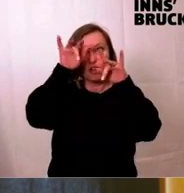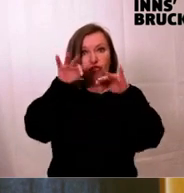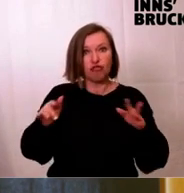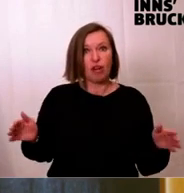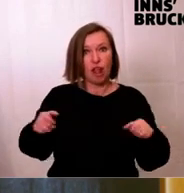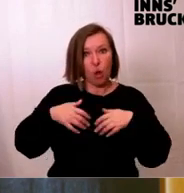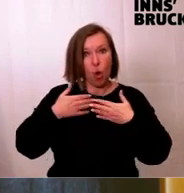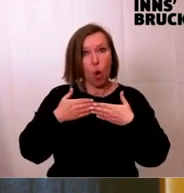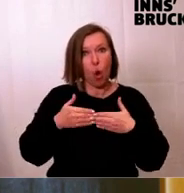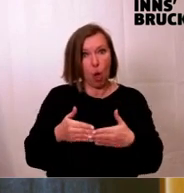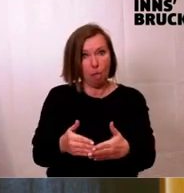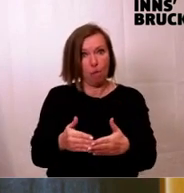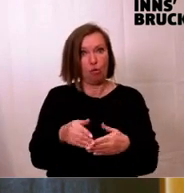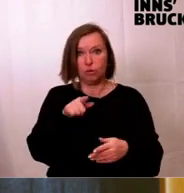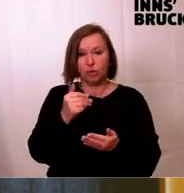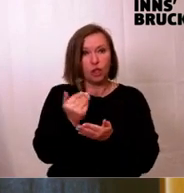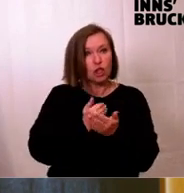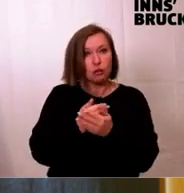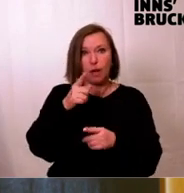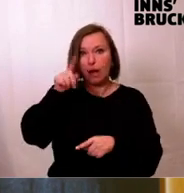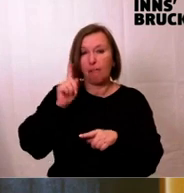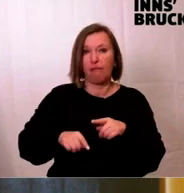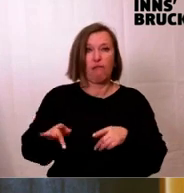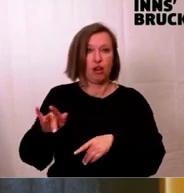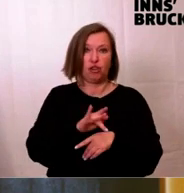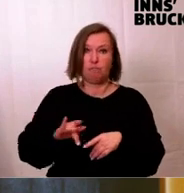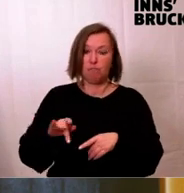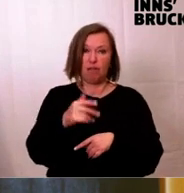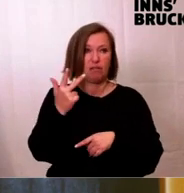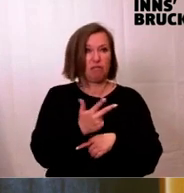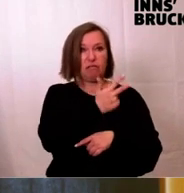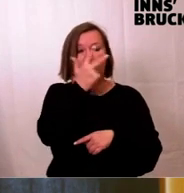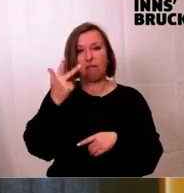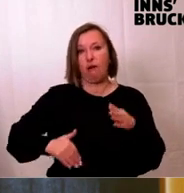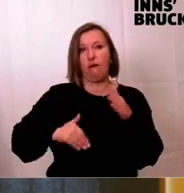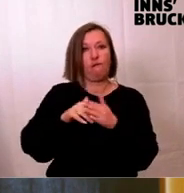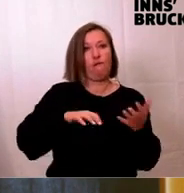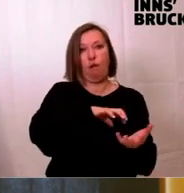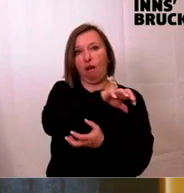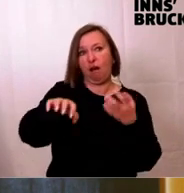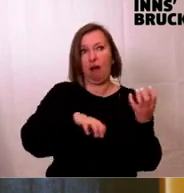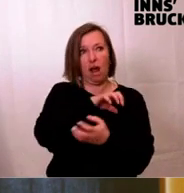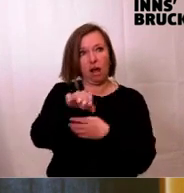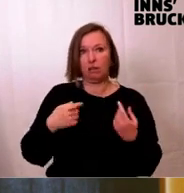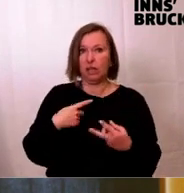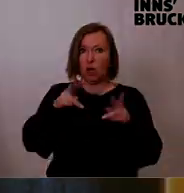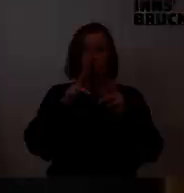Platz. Von A bis Z ist es sich drei Jahre ein Volkhaus, Herr Bürgermeister. Und ich hoffe und viele andere, dass das nicht mehr lang anhalten wird. Danke.